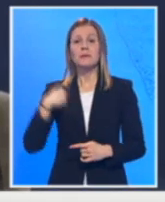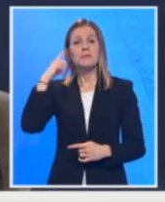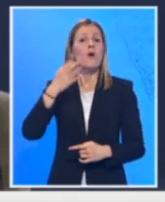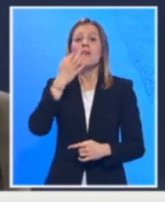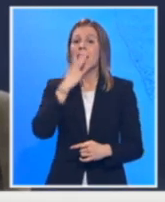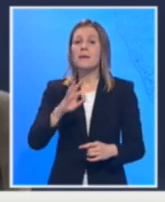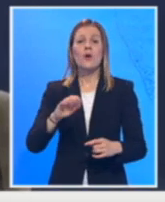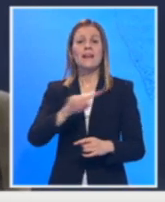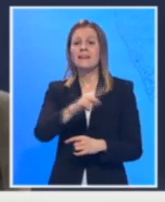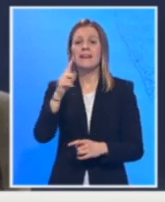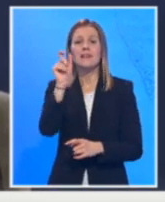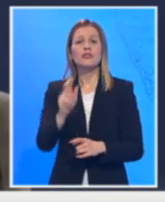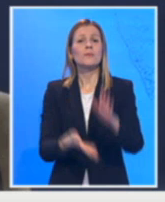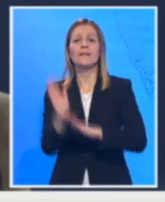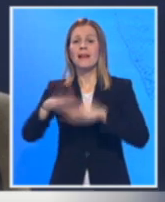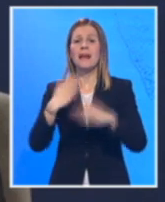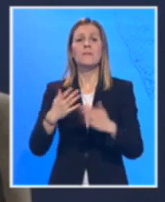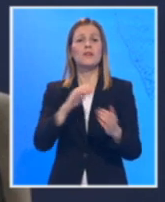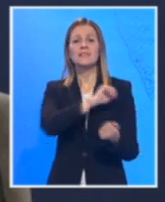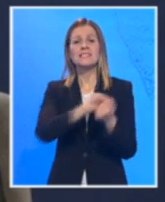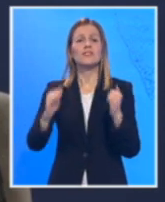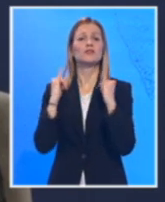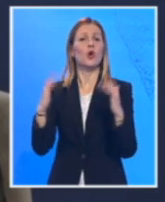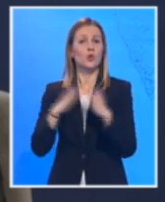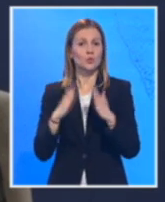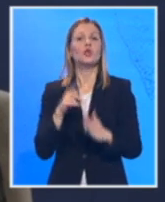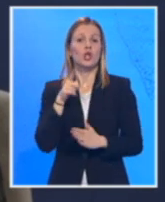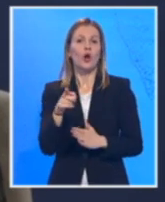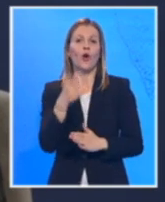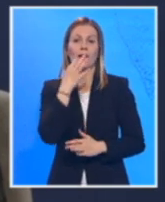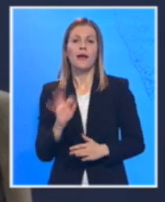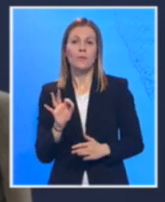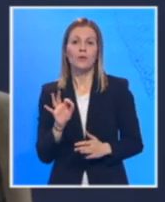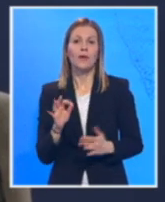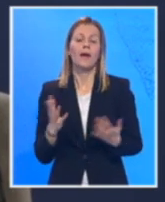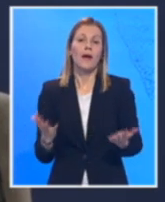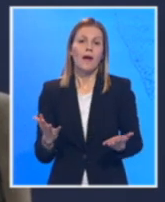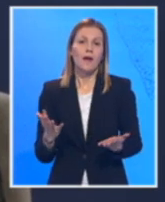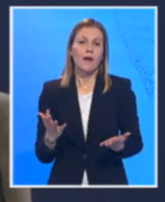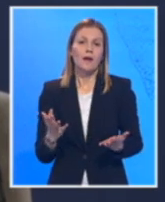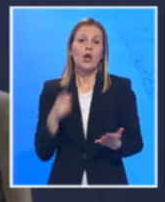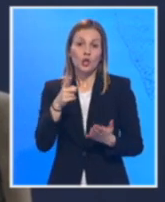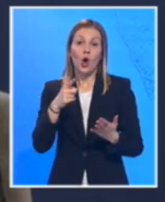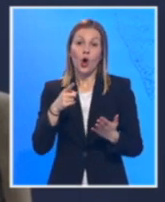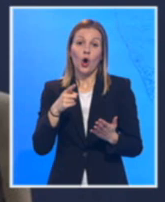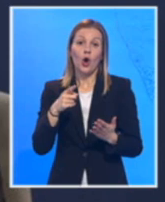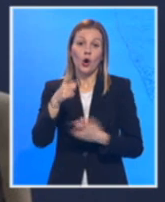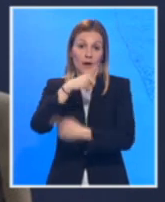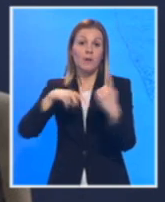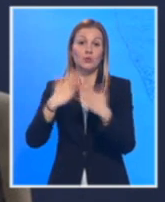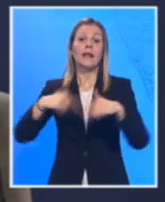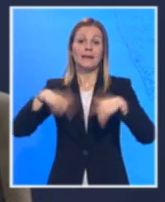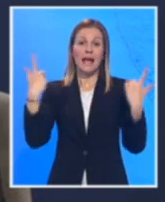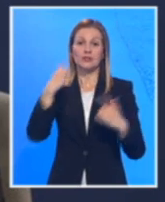se niko ne kreće nigde i da su svi zatvoreni i to bi nama bilo rešenje. Mislim da bude jasno što se struke